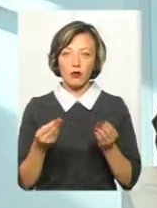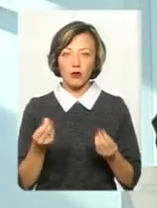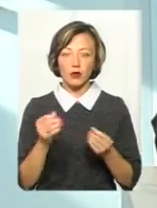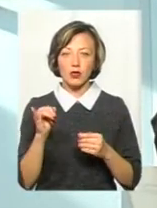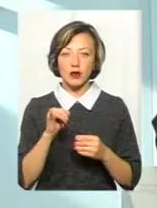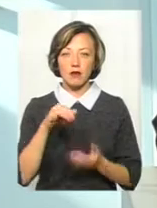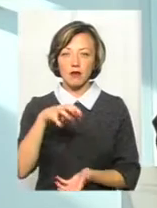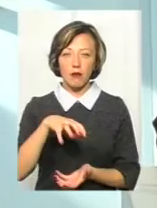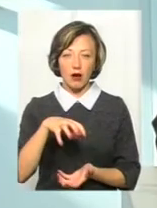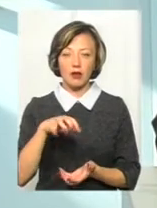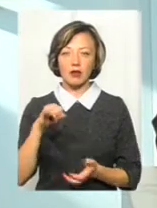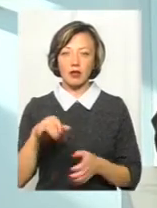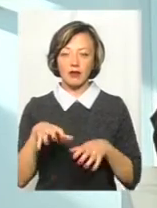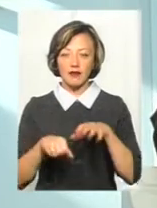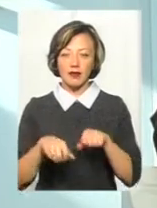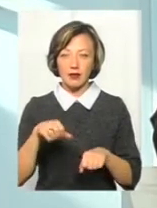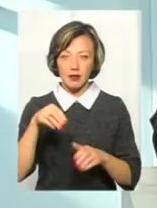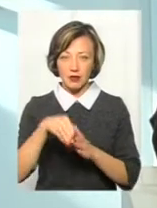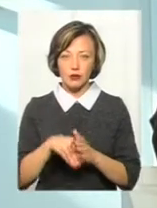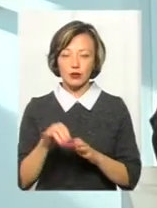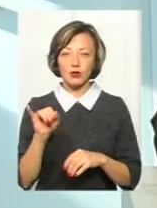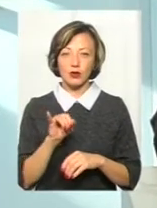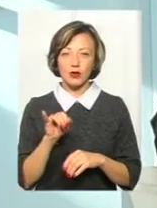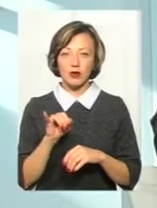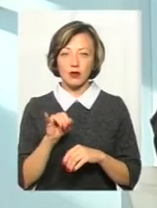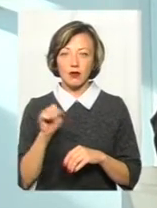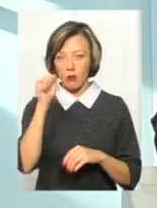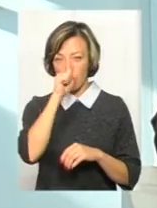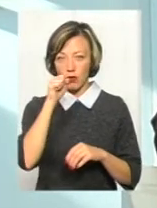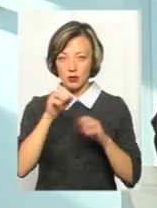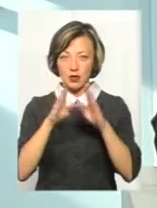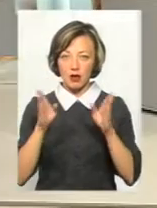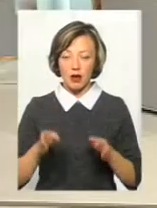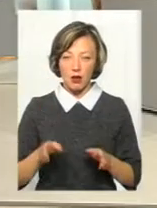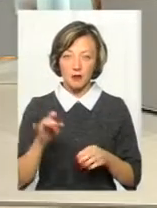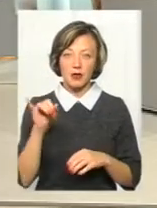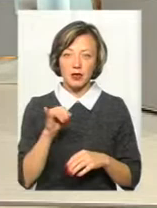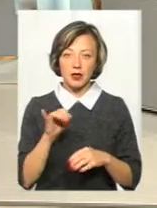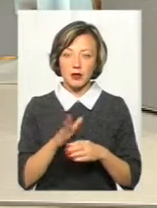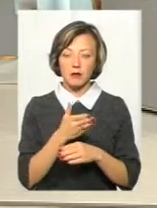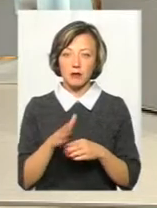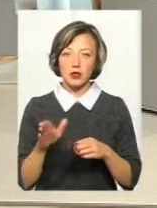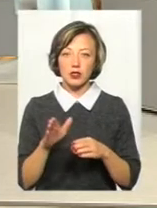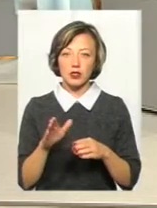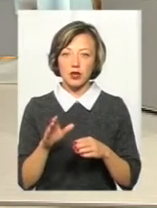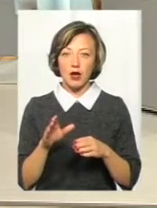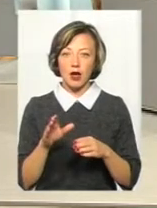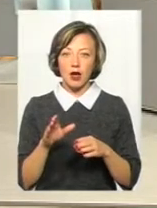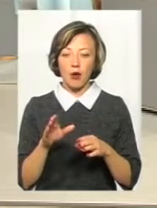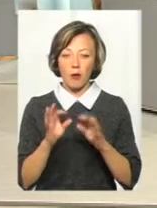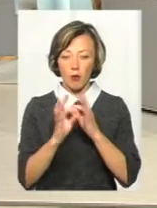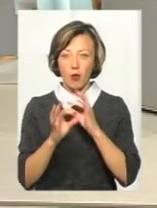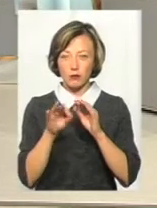і в банках, і в тісто, і в морозильній камері, і між білизною постільною,